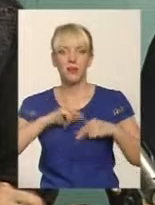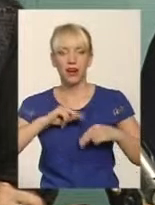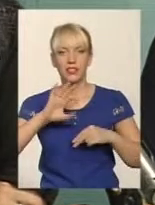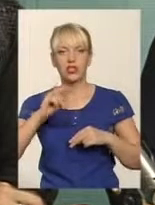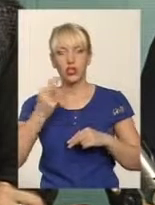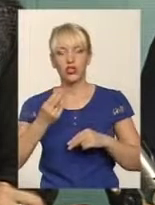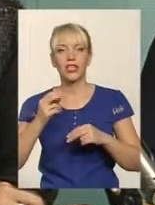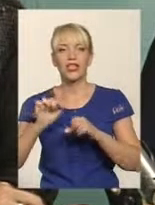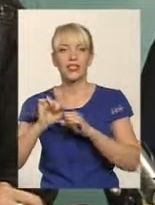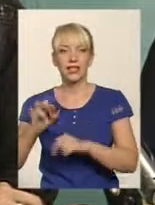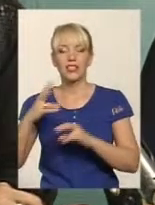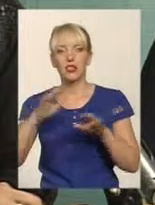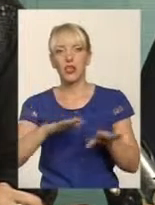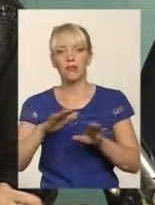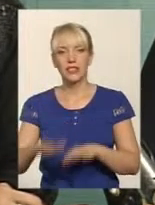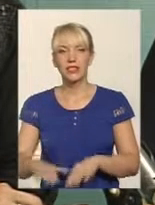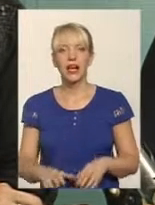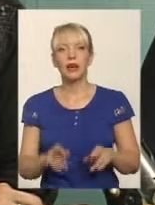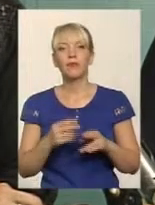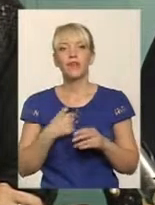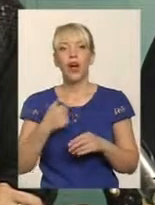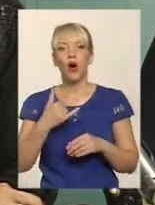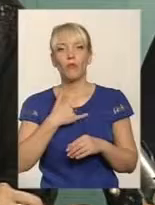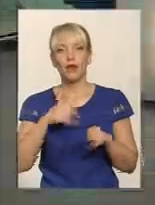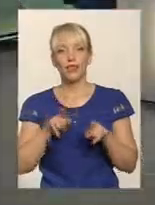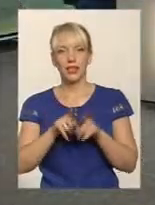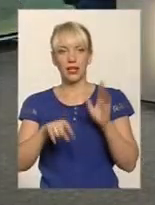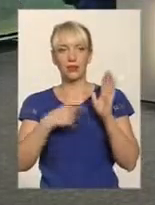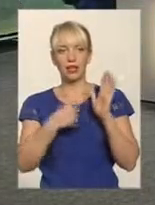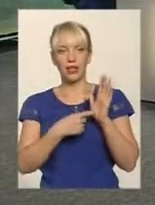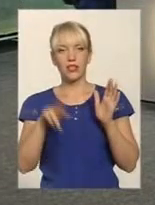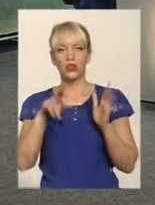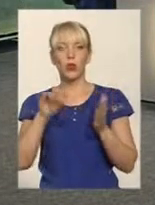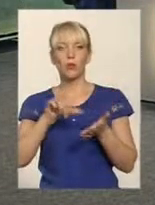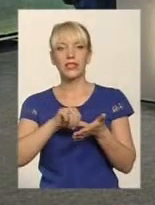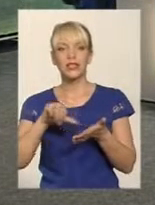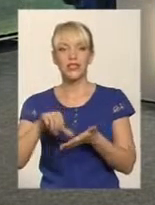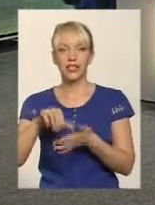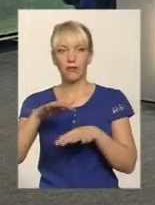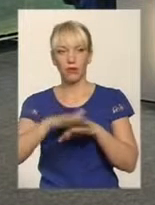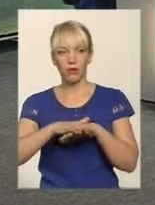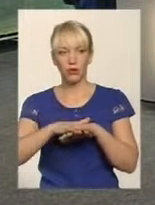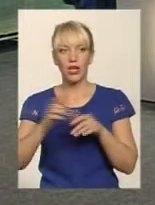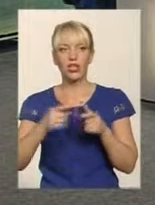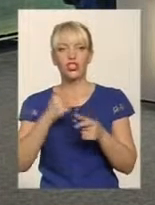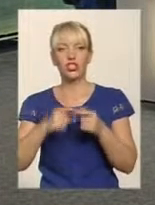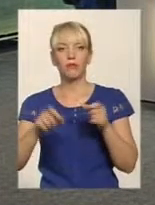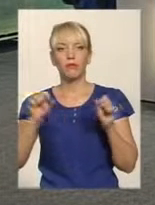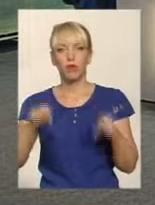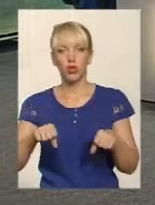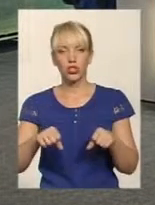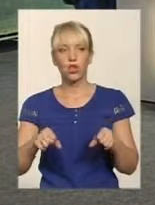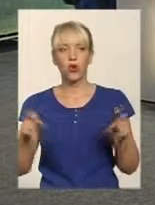соцзахисту на місця. на місця. А в мене запитання до представників банків. Скажіть, будь ласка, чи можна,